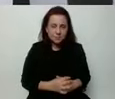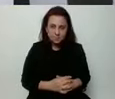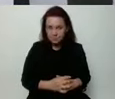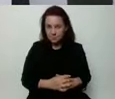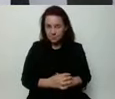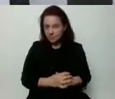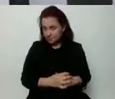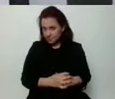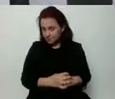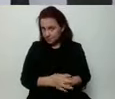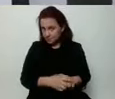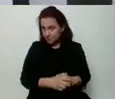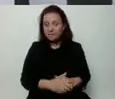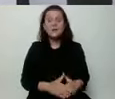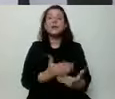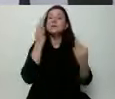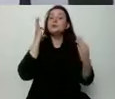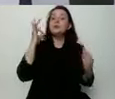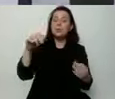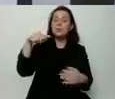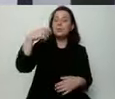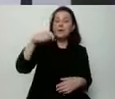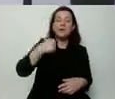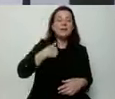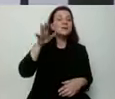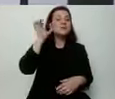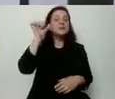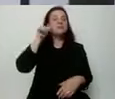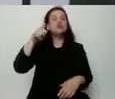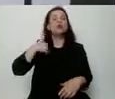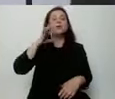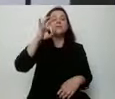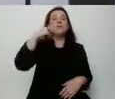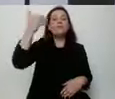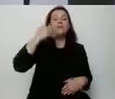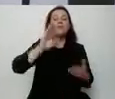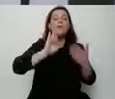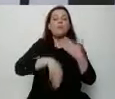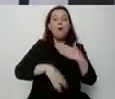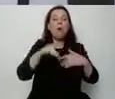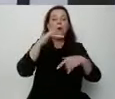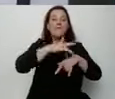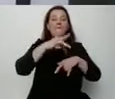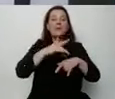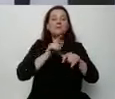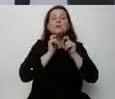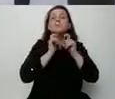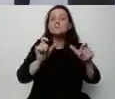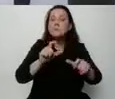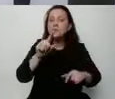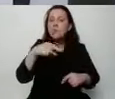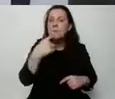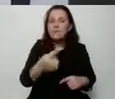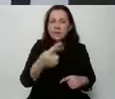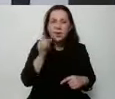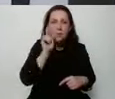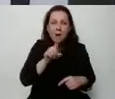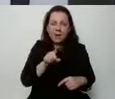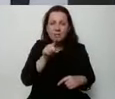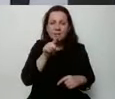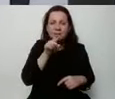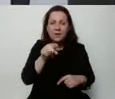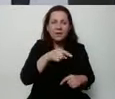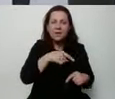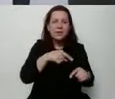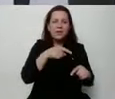Jedno pytanie, bardzo proszę. Dzień dobry, panie prezydencie. Ja słuchałem wczoraj pana wystąpienia po ogłoszeniu wyników ExitPoli. Pan powiedział, że pan nie zawiera programów 500